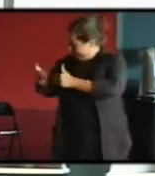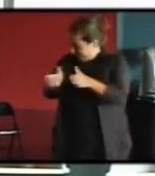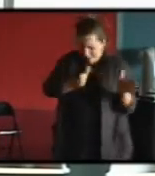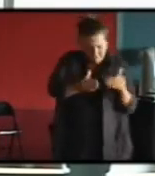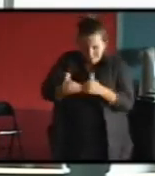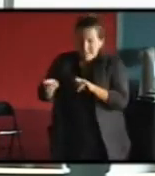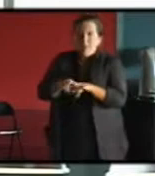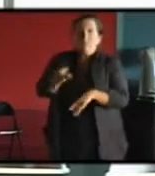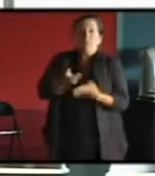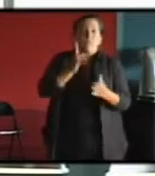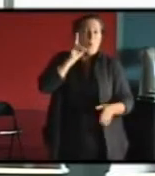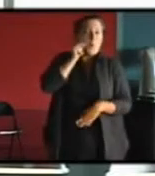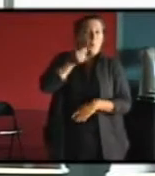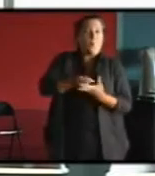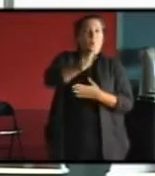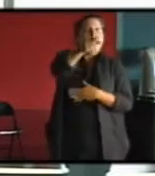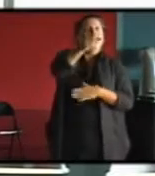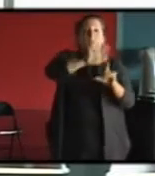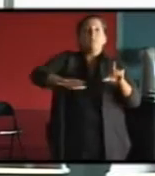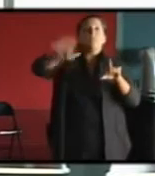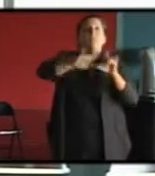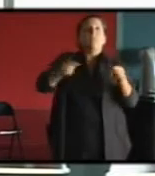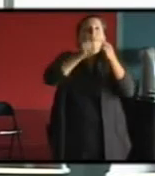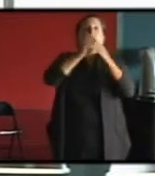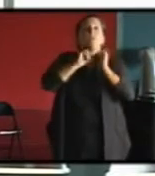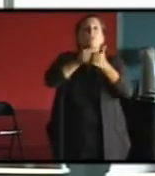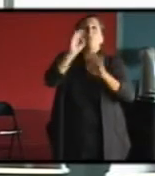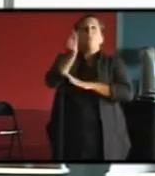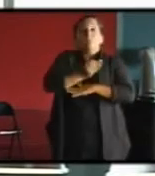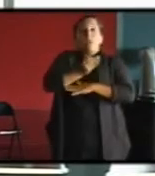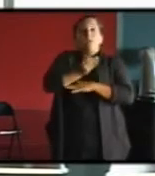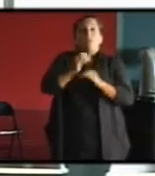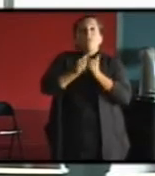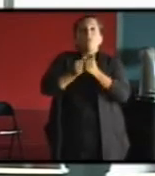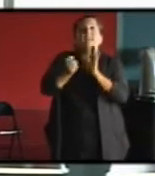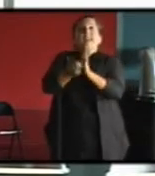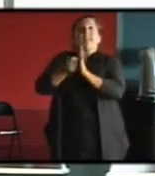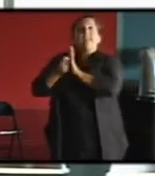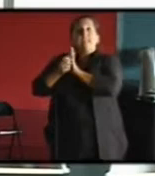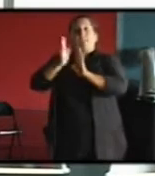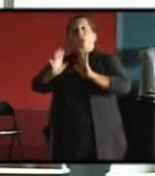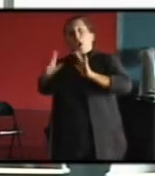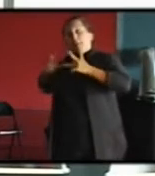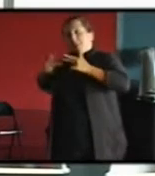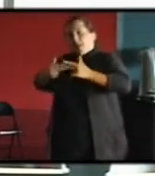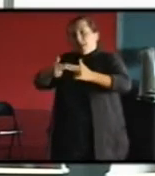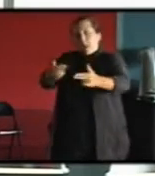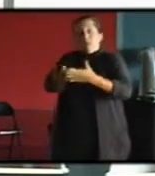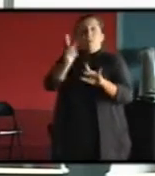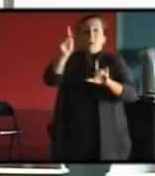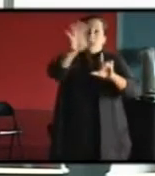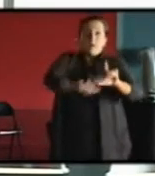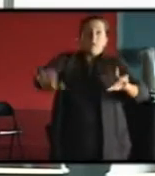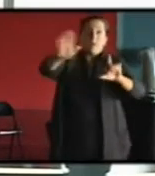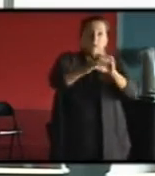Donc voilà, vous avez ici la carte avec les pourcentages de logements par période. En plus, à Paris, on a évidemment des constructions qui